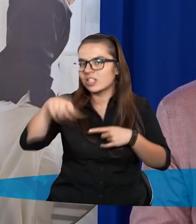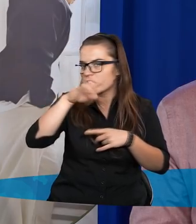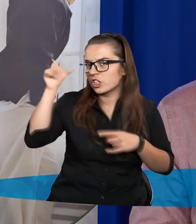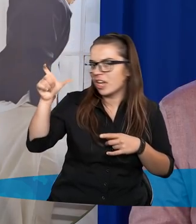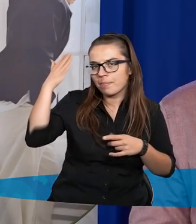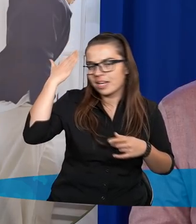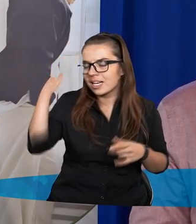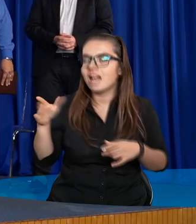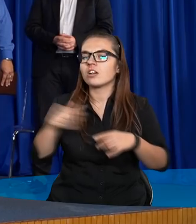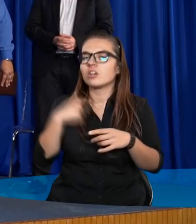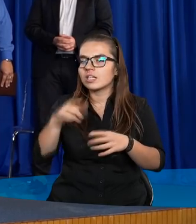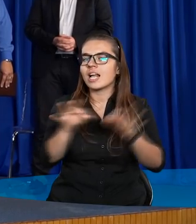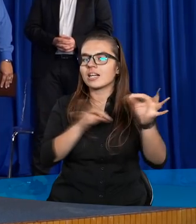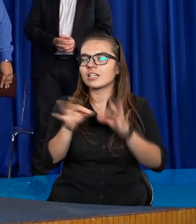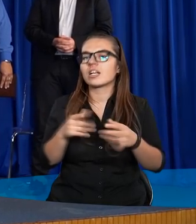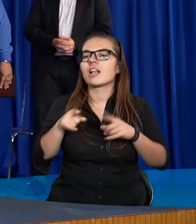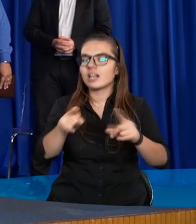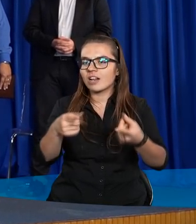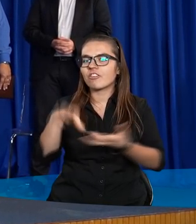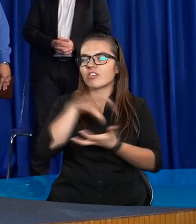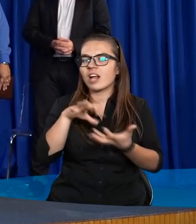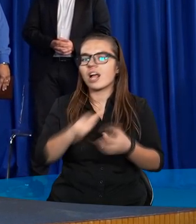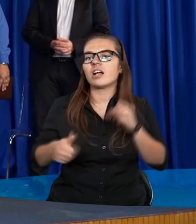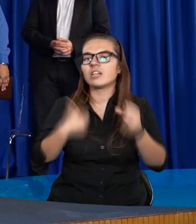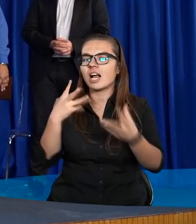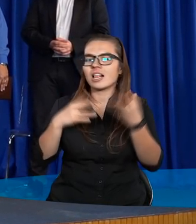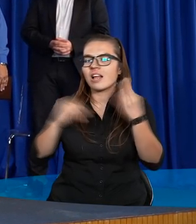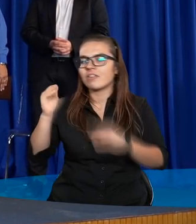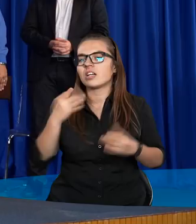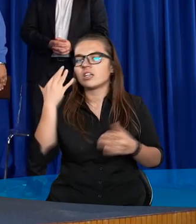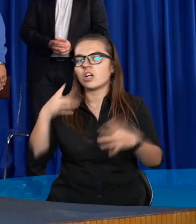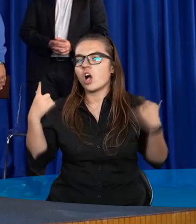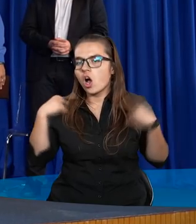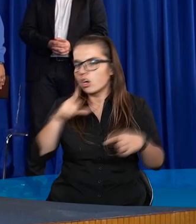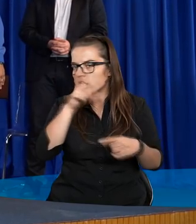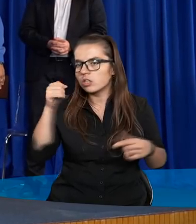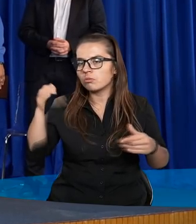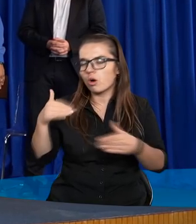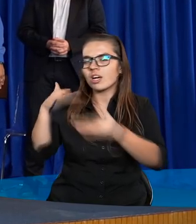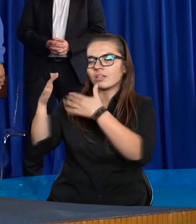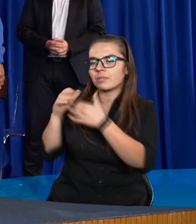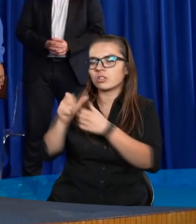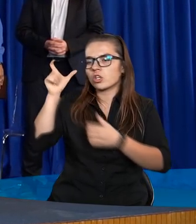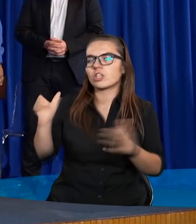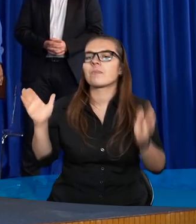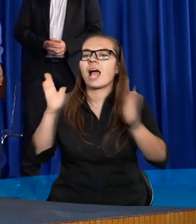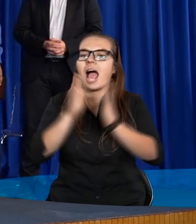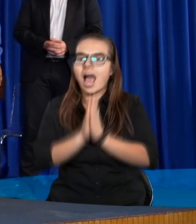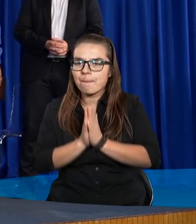znają, tak aby w dniu, kiedy zakończysz historię tego świata, aby jak największa ilość osób mogła cieszyć się wiecznym życiem.